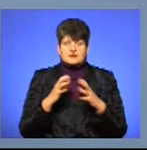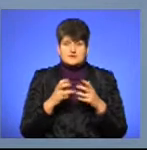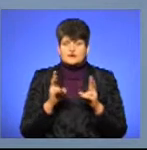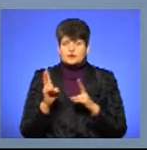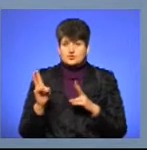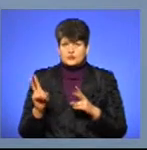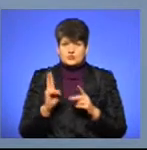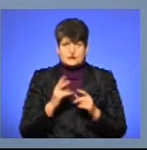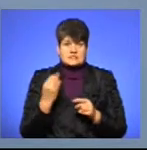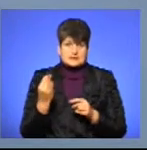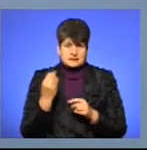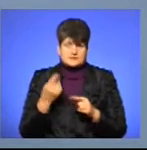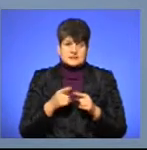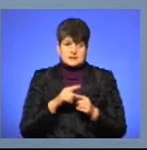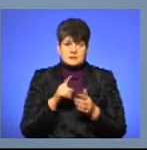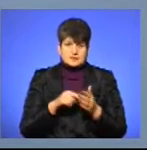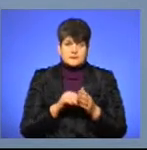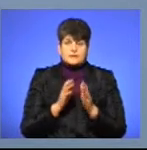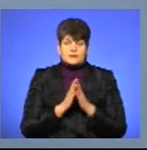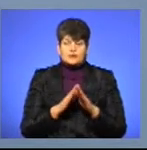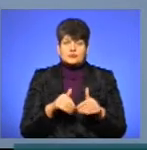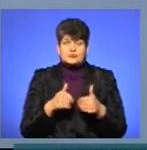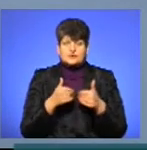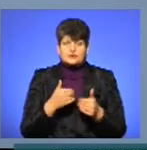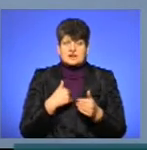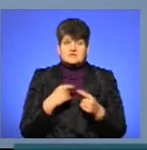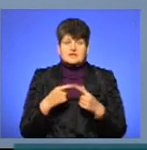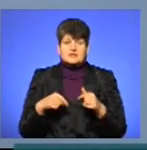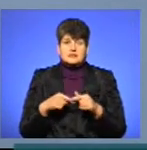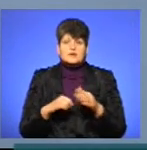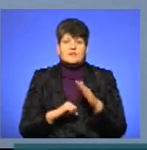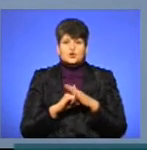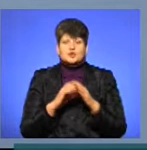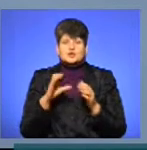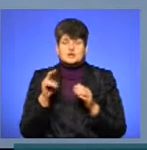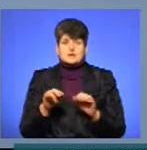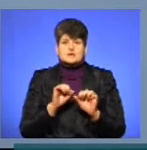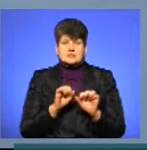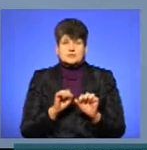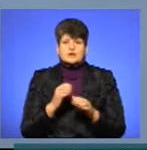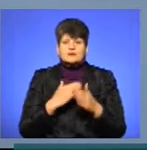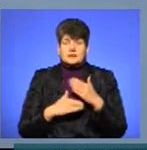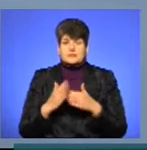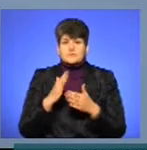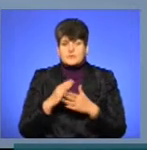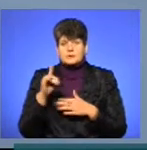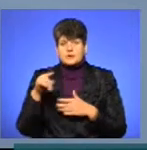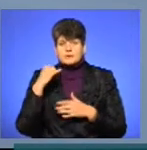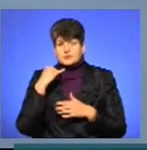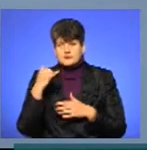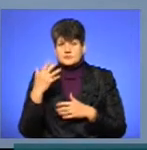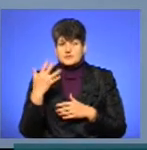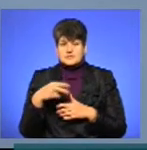хтось, когось зацікавиться, питання, прошу звертатися до нас у відділення фонду соціального захисту інвалідів. Ми маємо координати і номер телефону